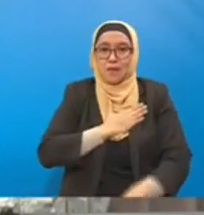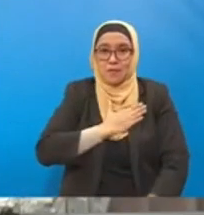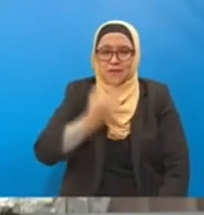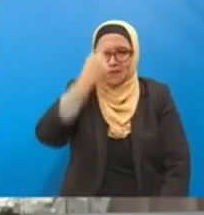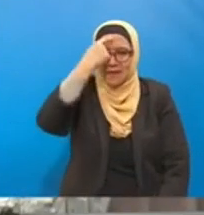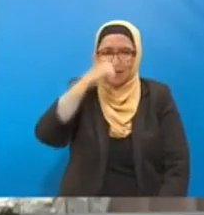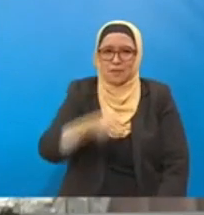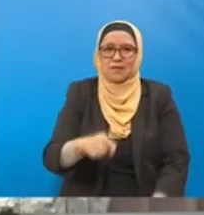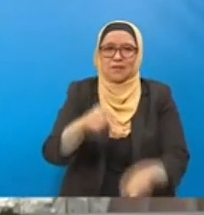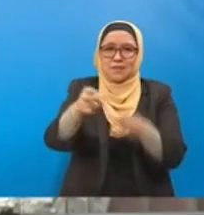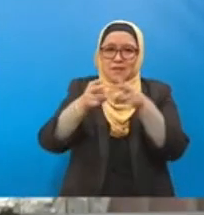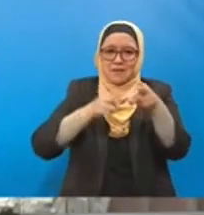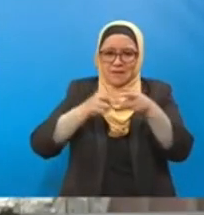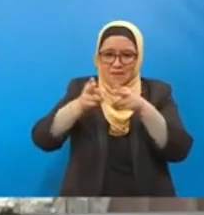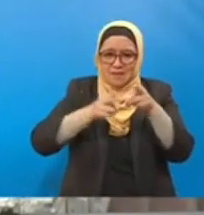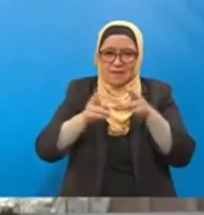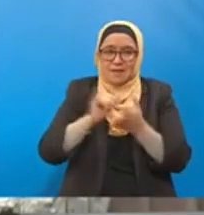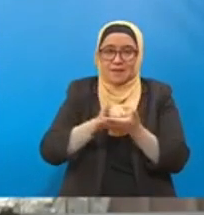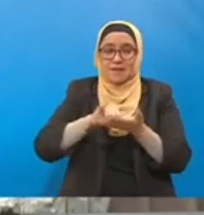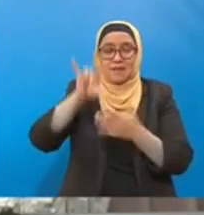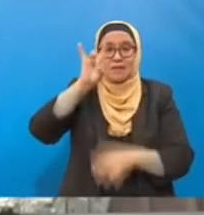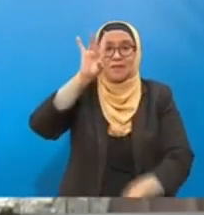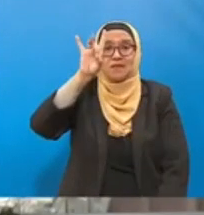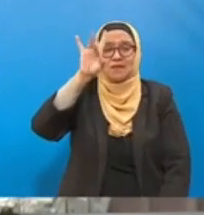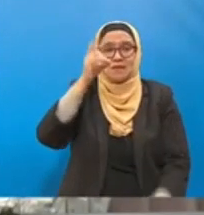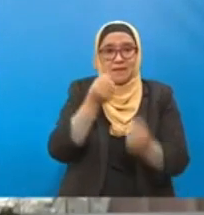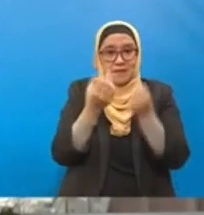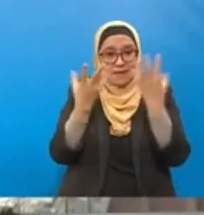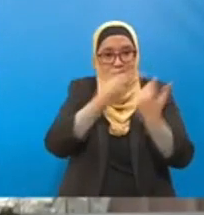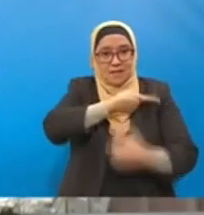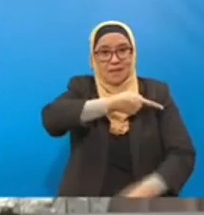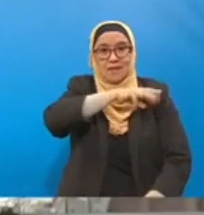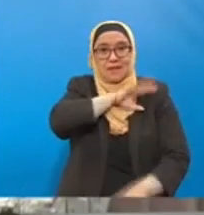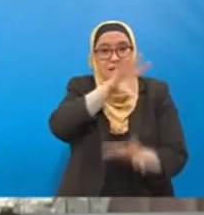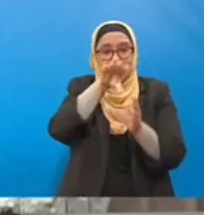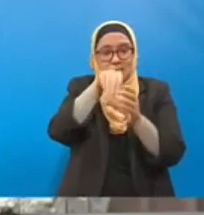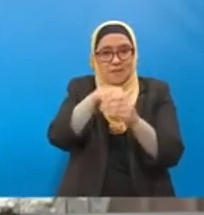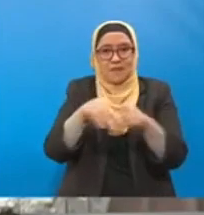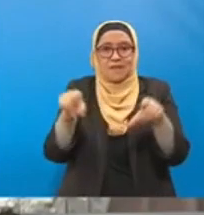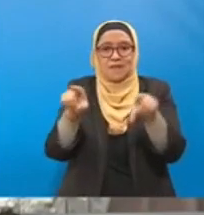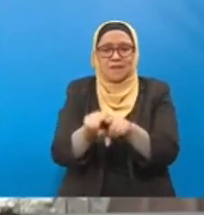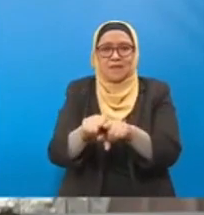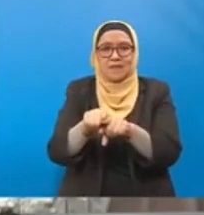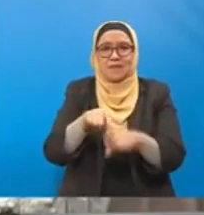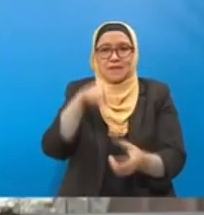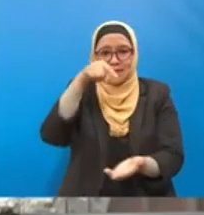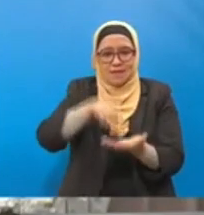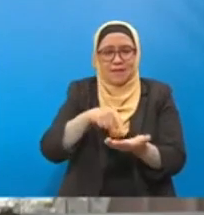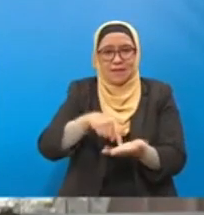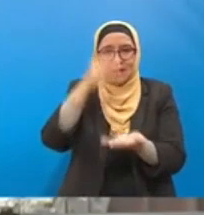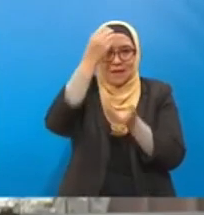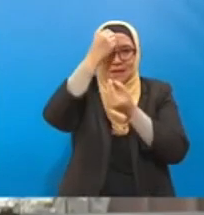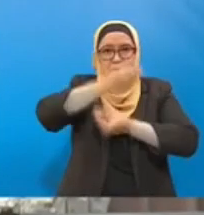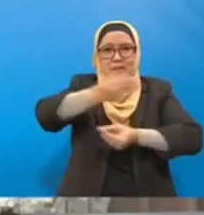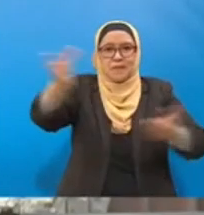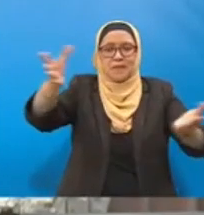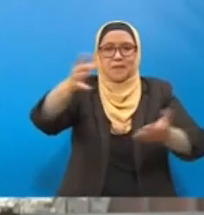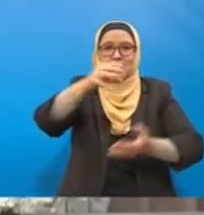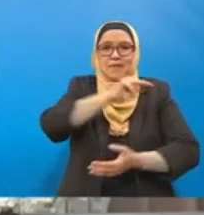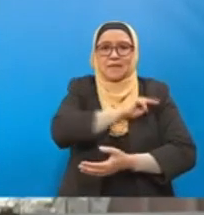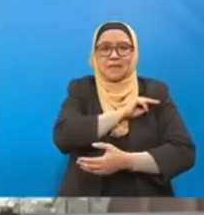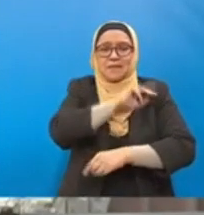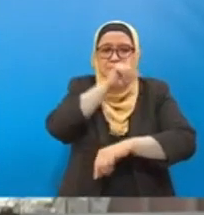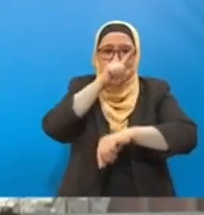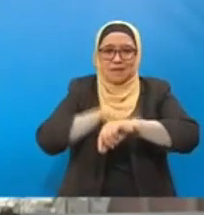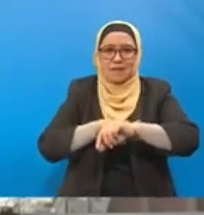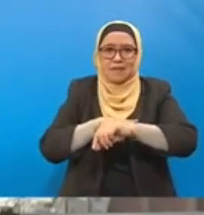insyaAllah oleh kerana beberapa kementerian terlibat sama dalam ini, perkara ini akan diumumkan oleh Perdana Menteri dalam belanjawan